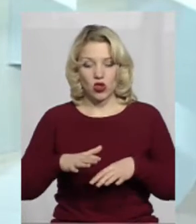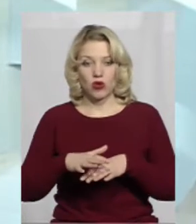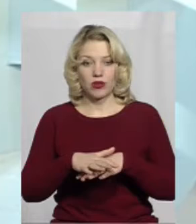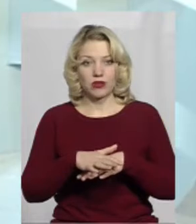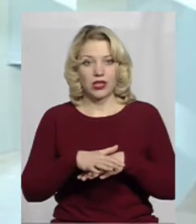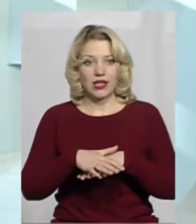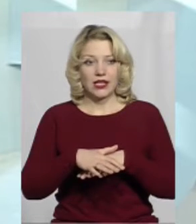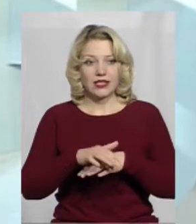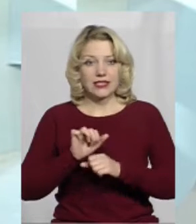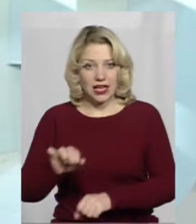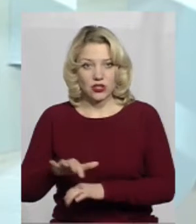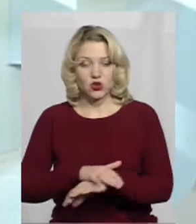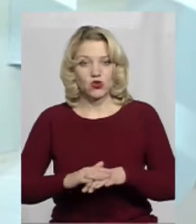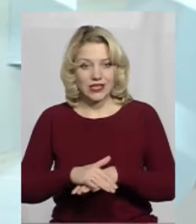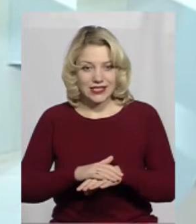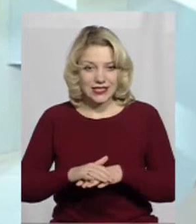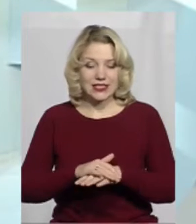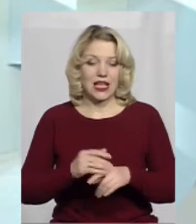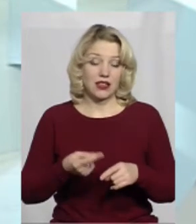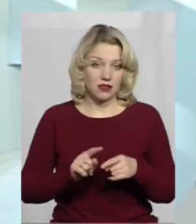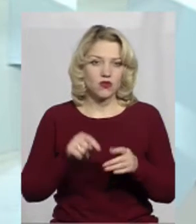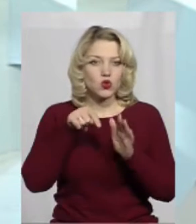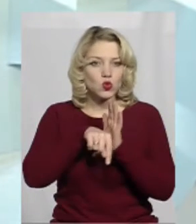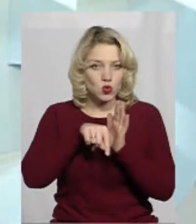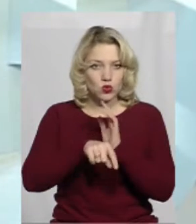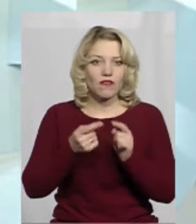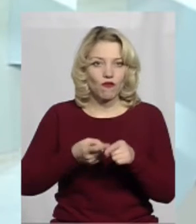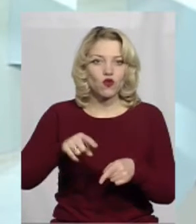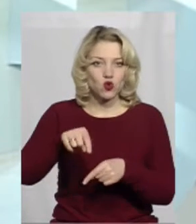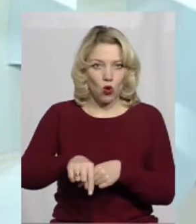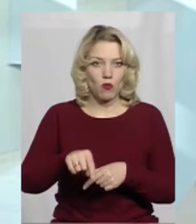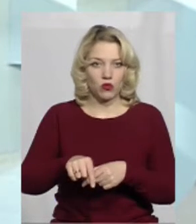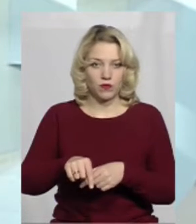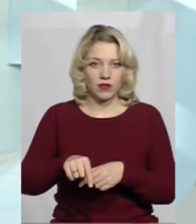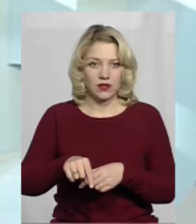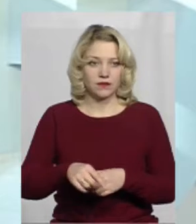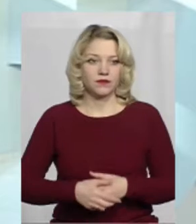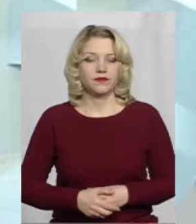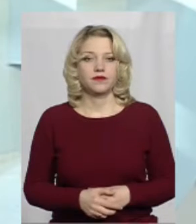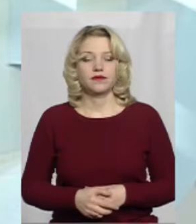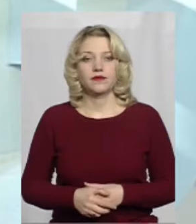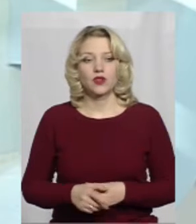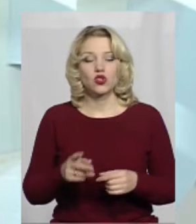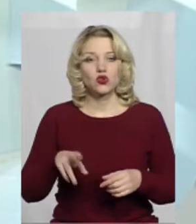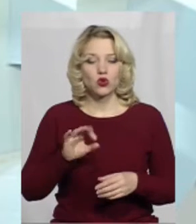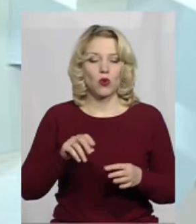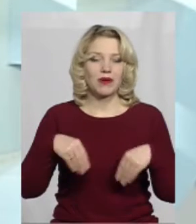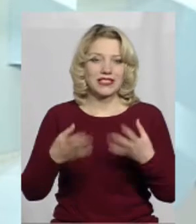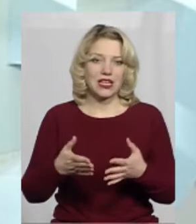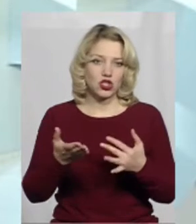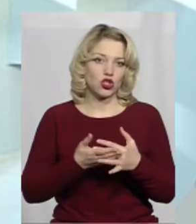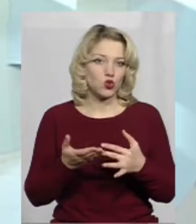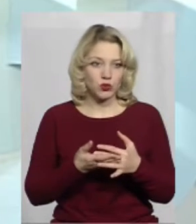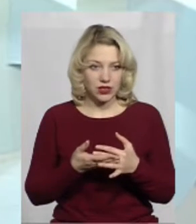і в цьому і є суть, скажімо так, цього алгоритму призначення житлових